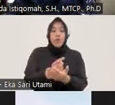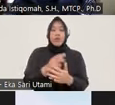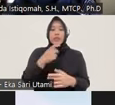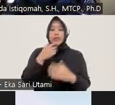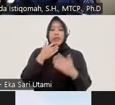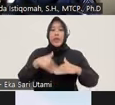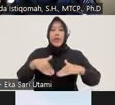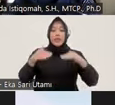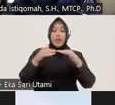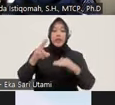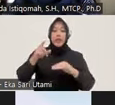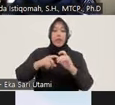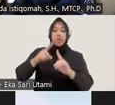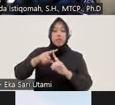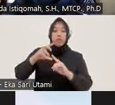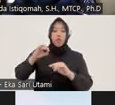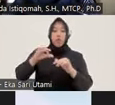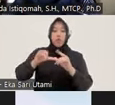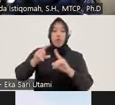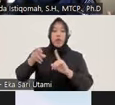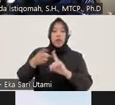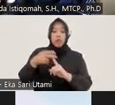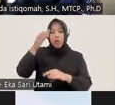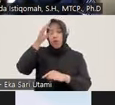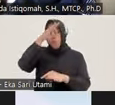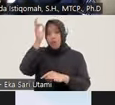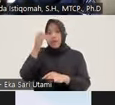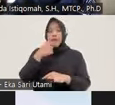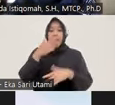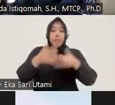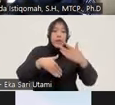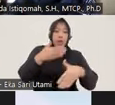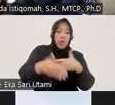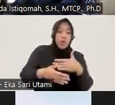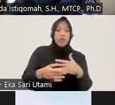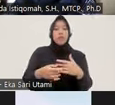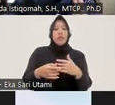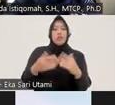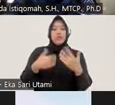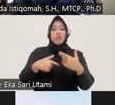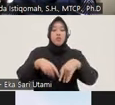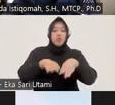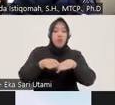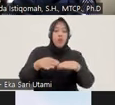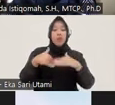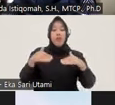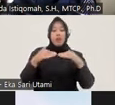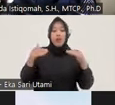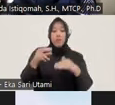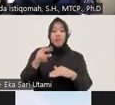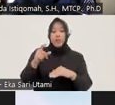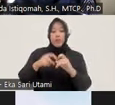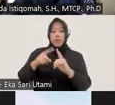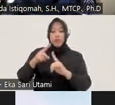di peraturan kapolri nomor 8 tahun 2021 tentang penanganan tindak pidana berdasarkan keadilan restoratif nah yang terbaru